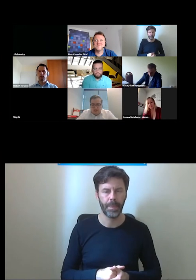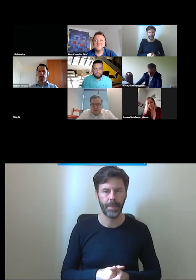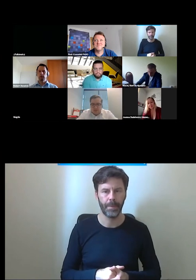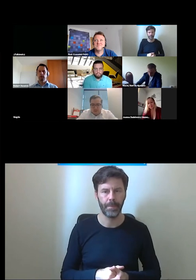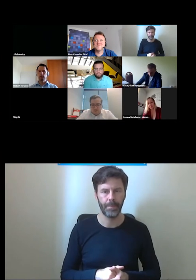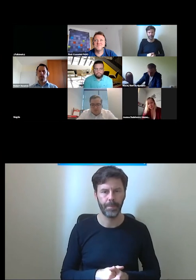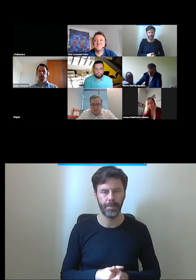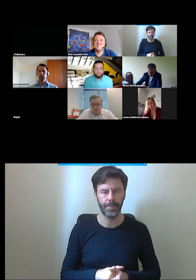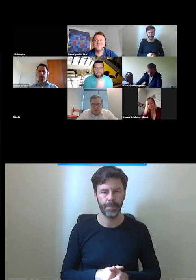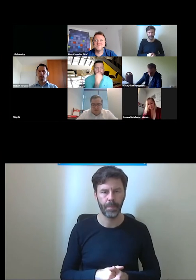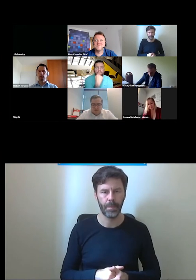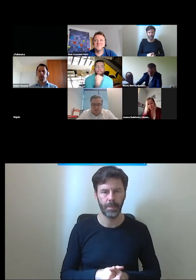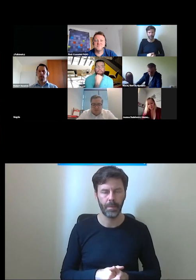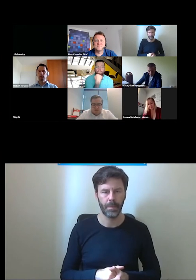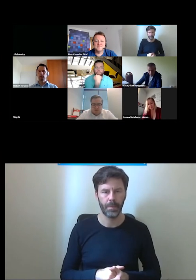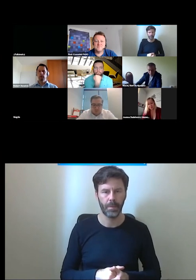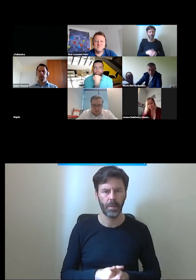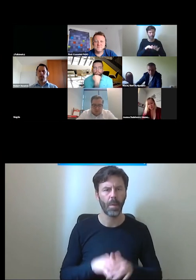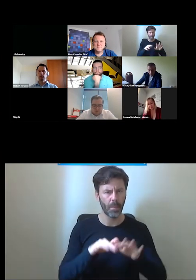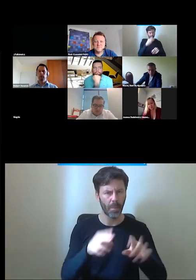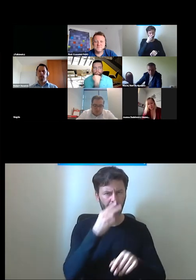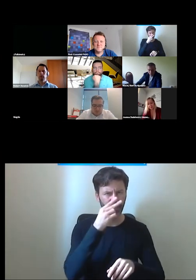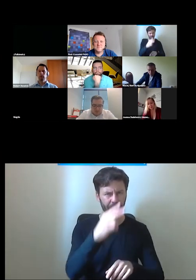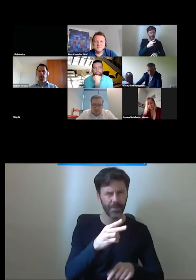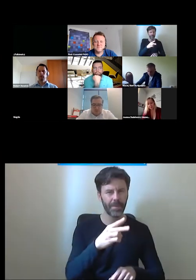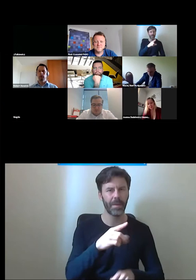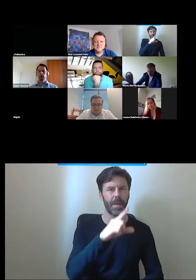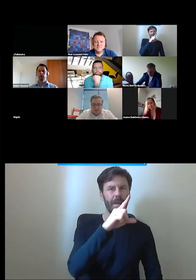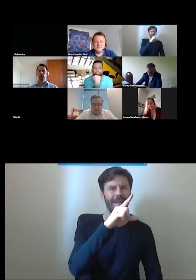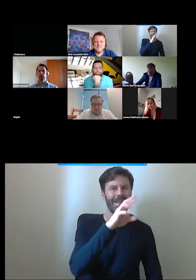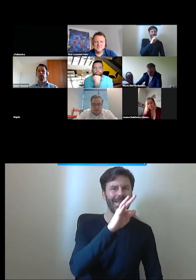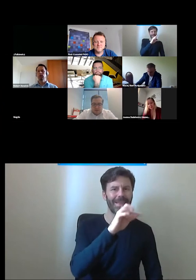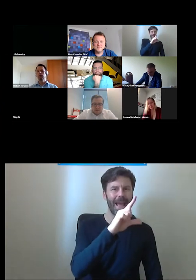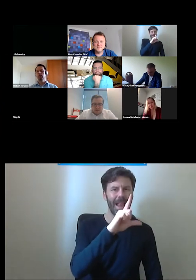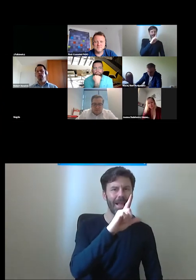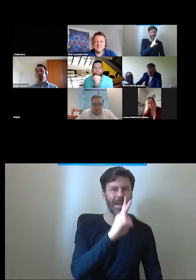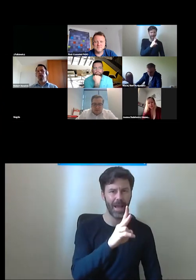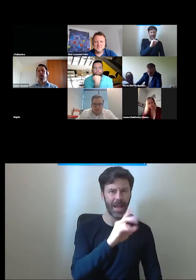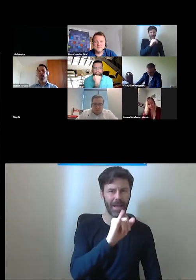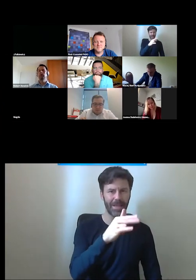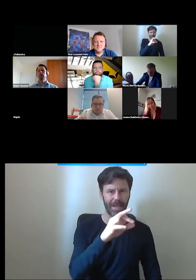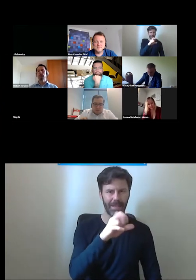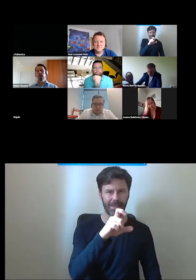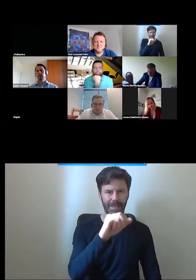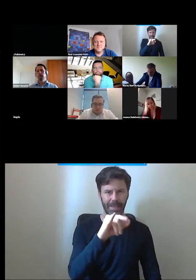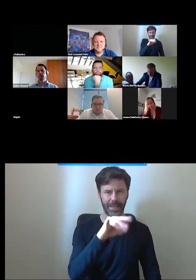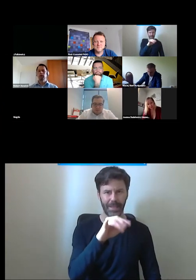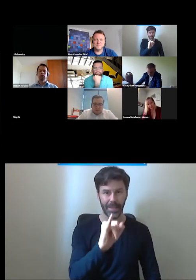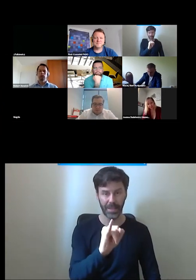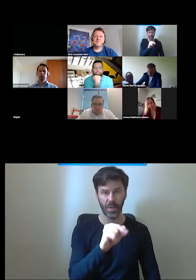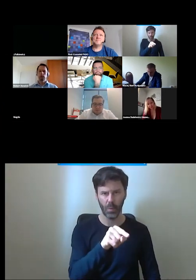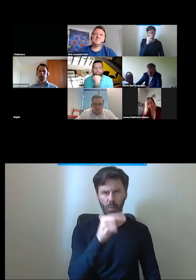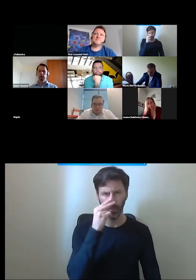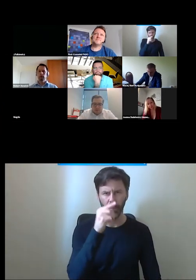najczęściej spotykane tego widzicie Państwo w PKP Intercity chociaż no to była teraz tylko jedynie w PKP Intercity które posiadają